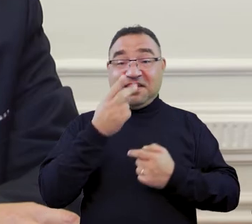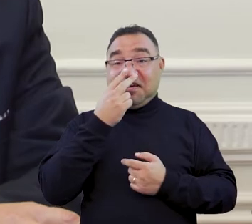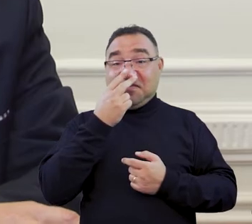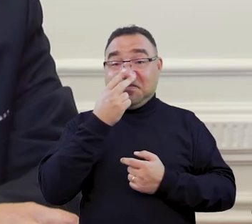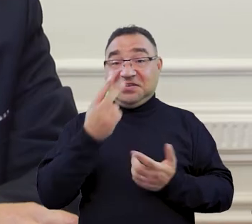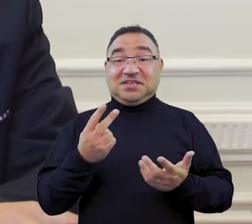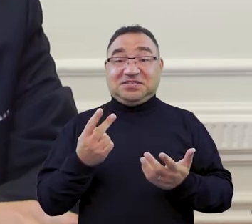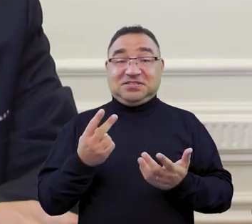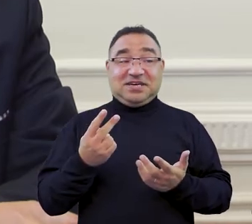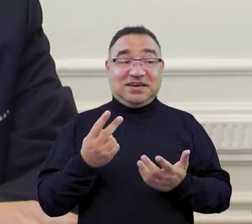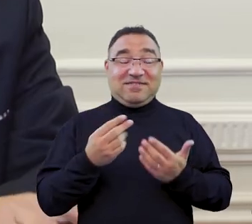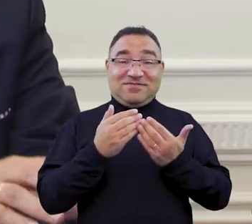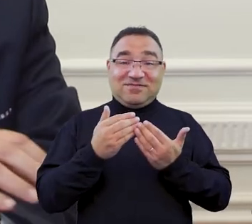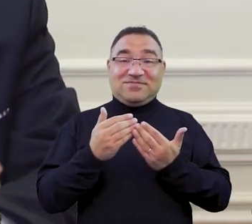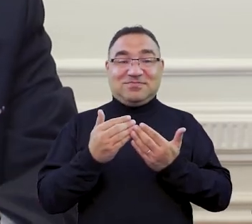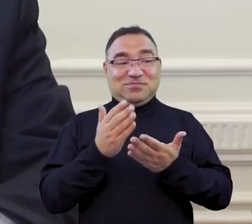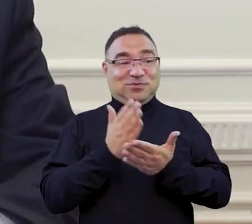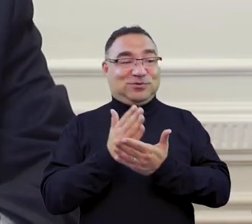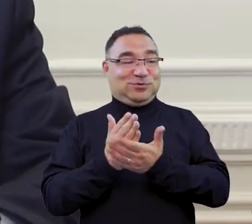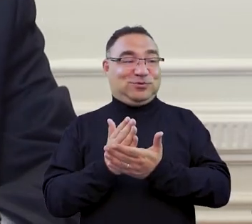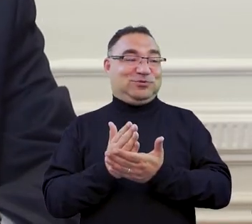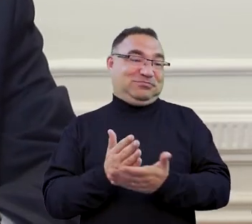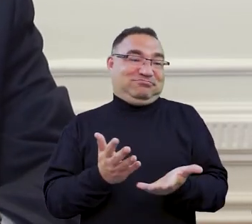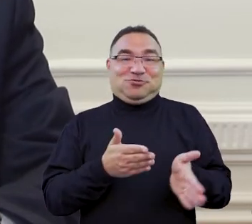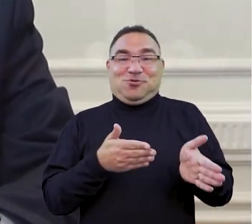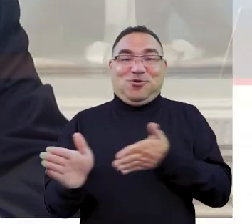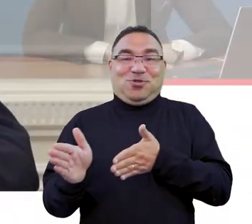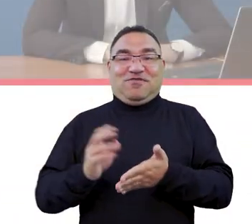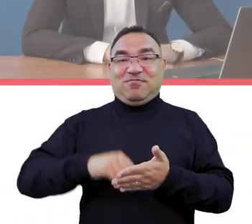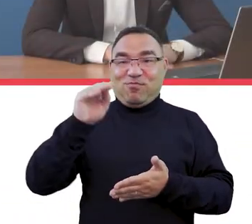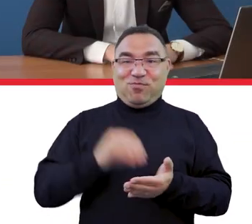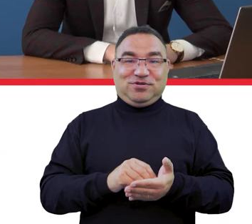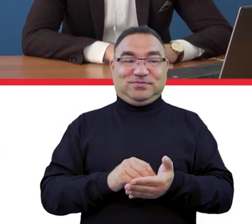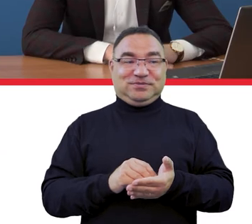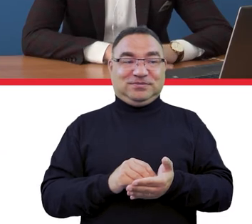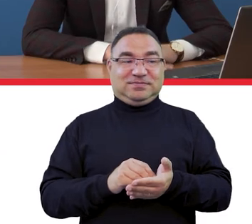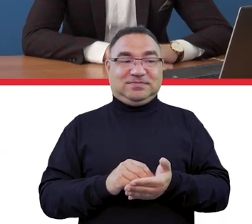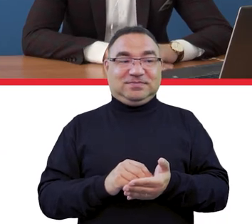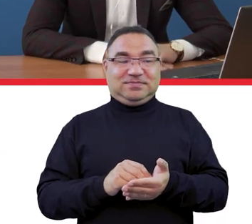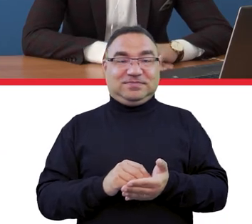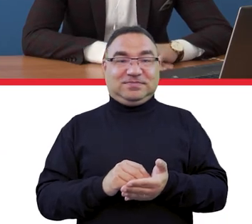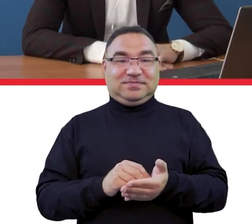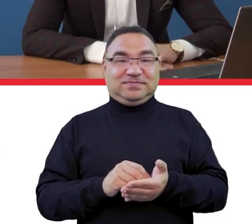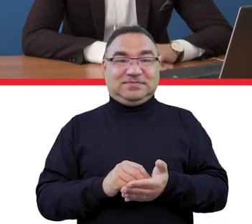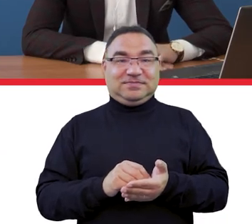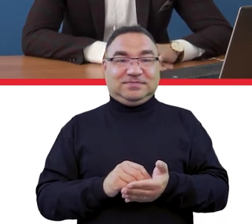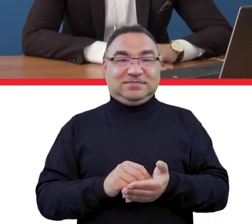rzeczy zostanie nam. O, i już jest podpisane, także